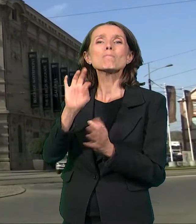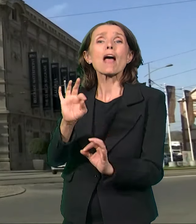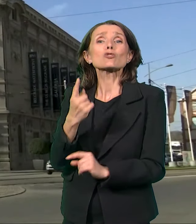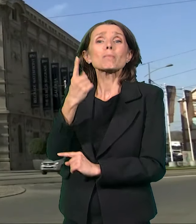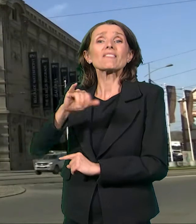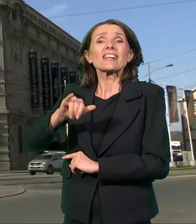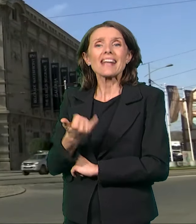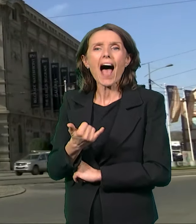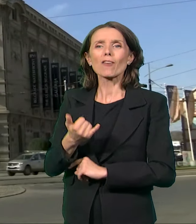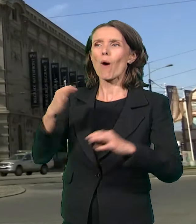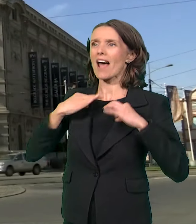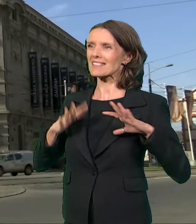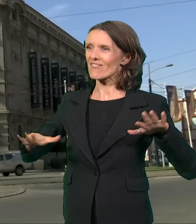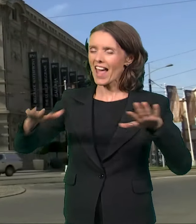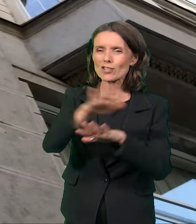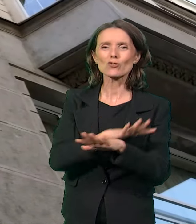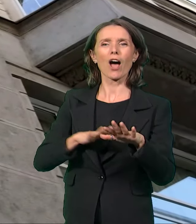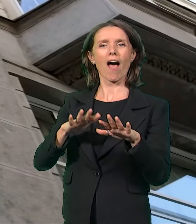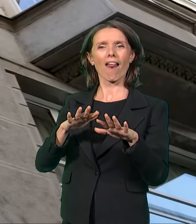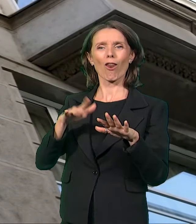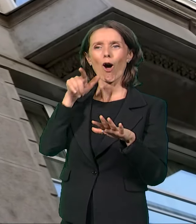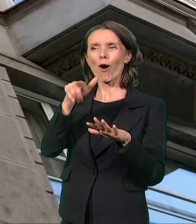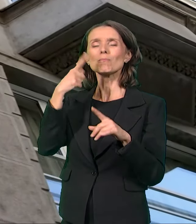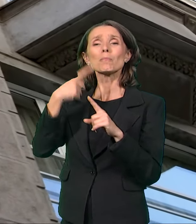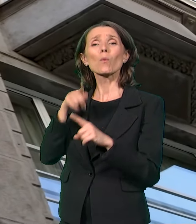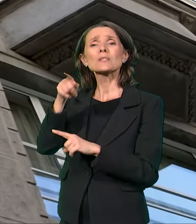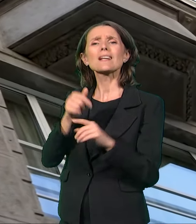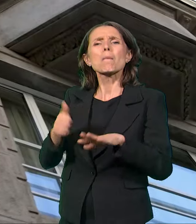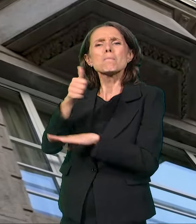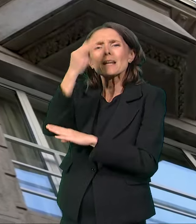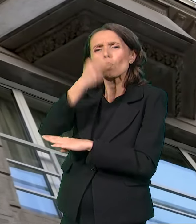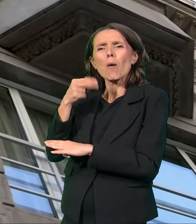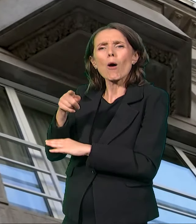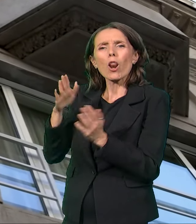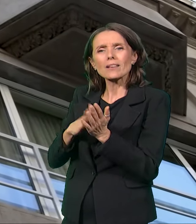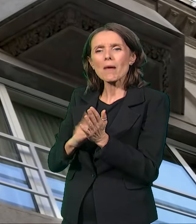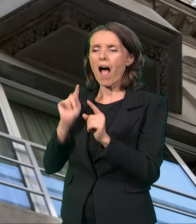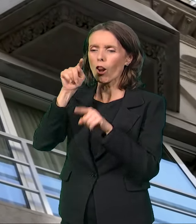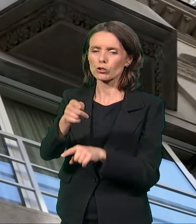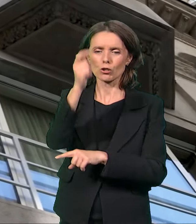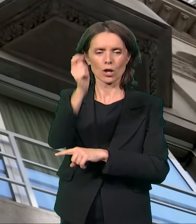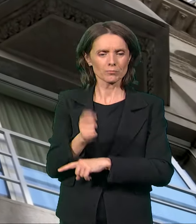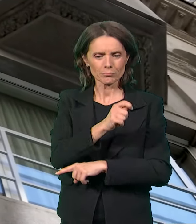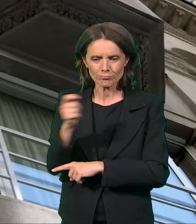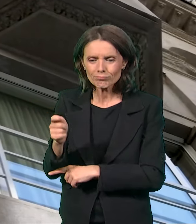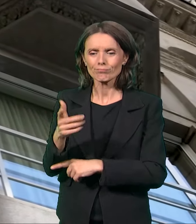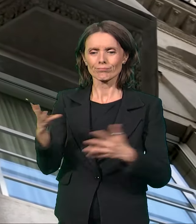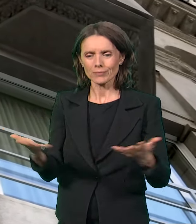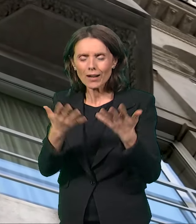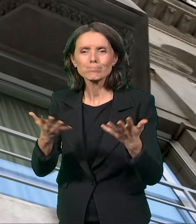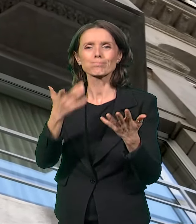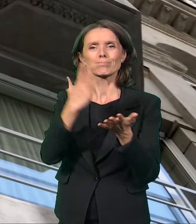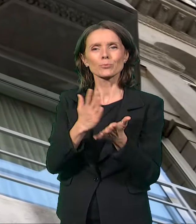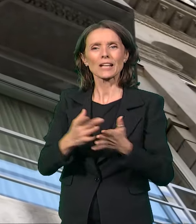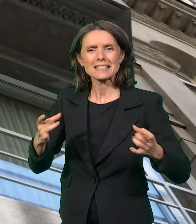a crkveni obred osvećenja izvršuje mitropolit Mihajlo, koji je blagoslovio njen rad, na sreću srpske trgovine,